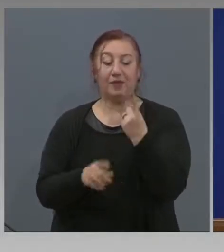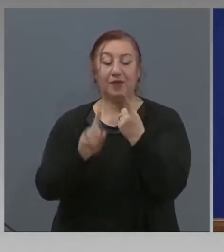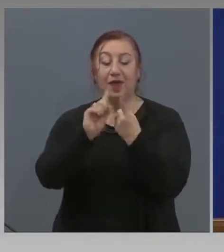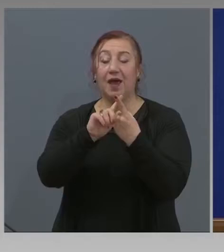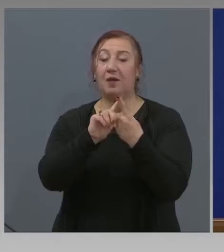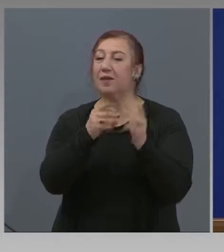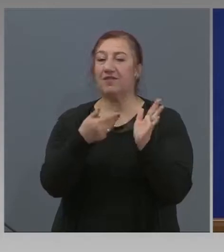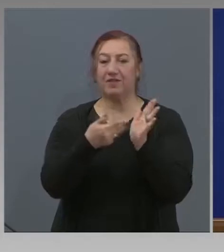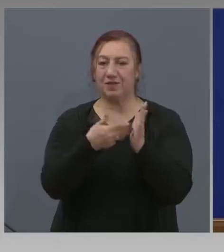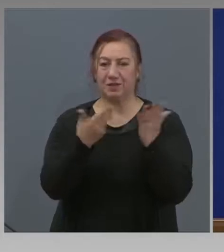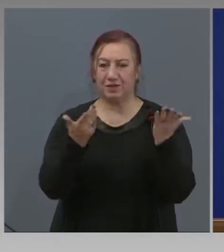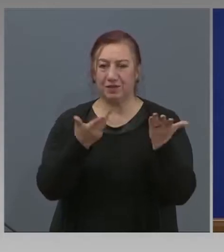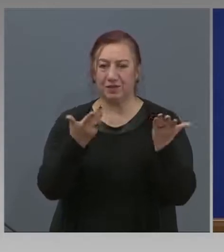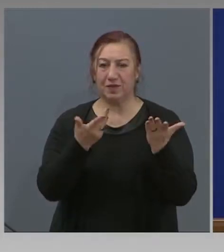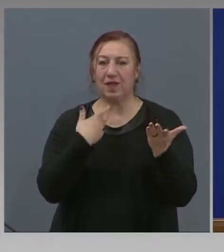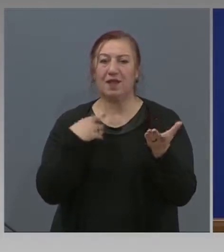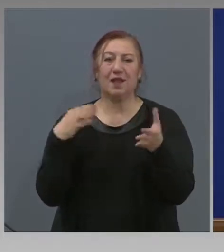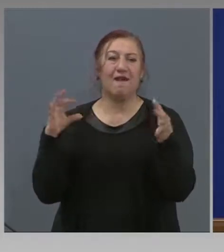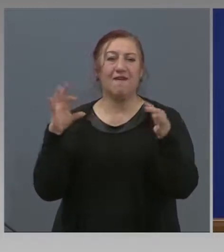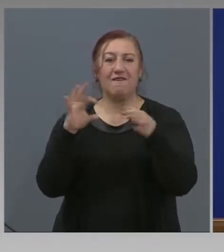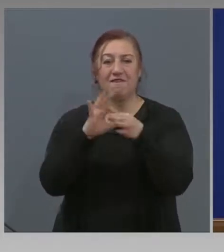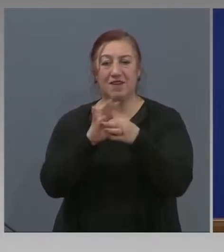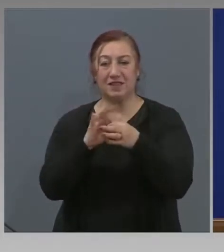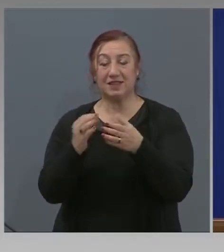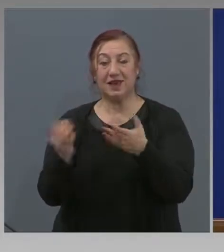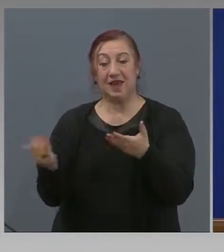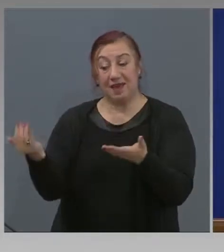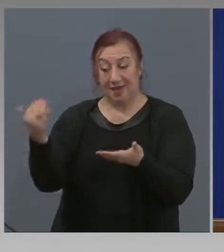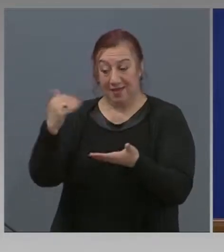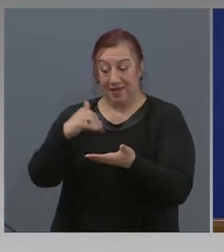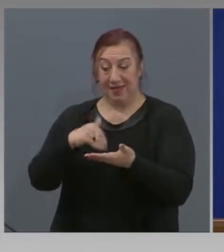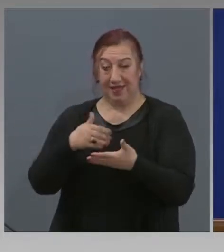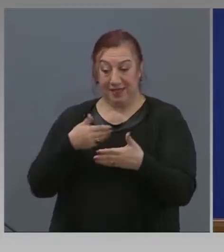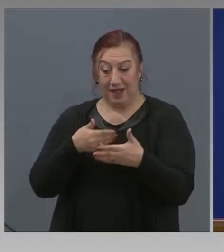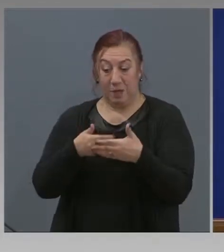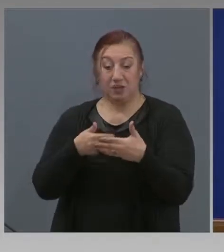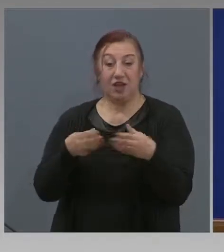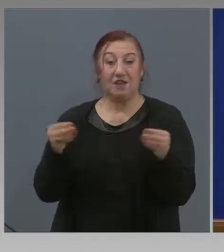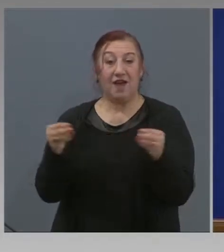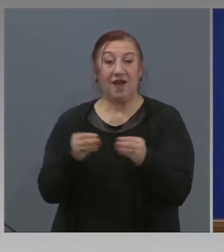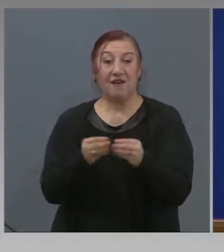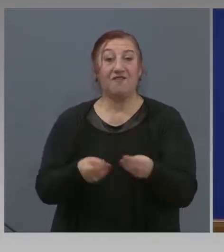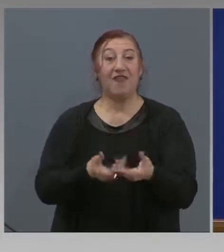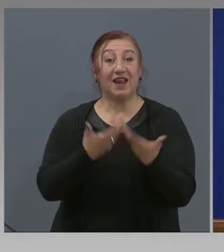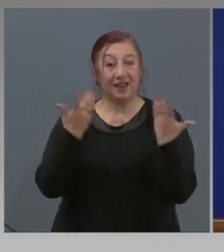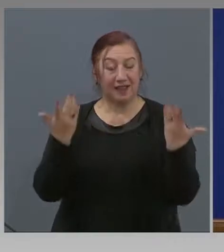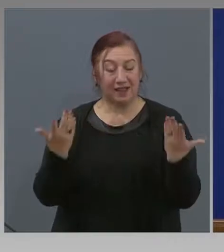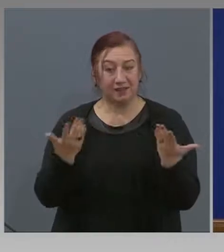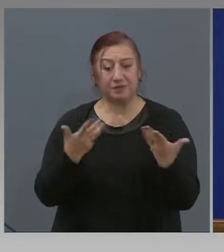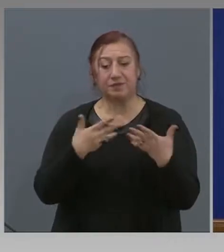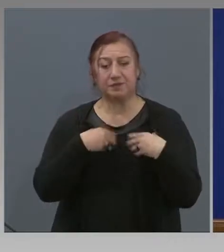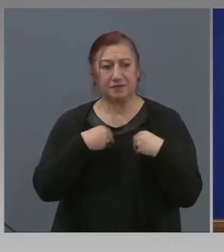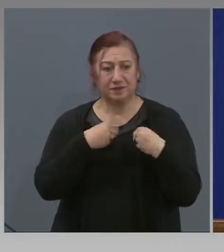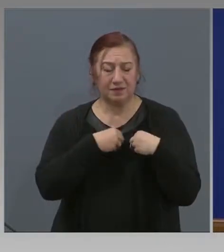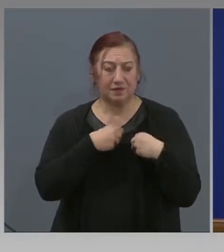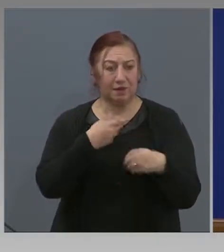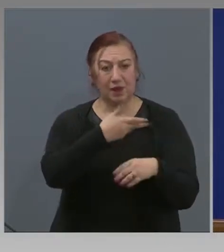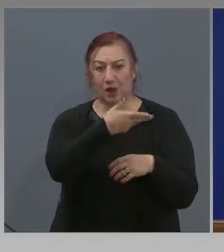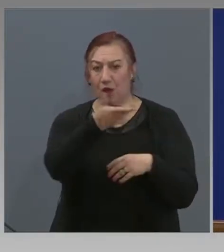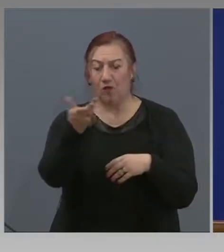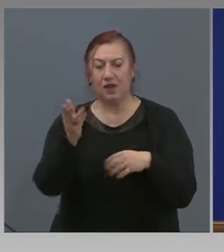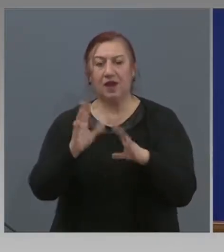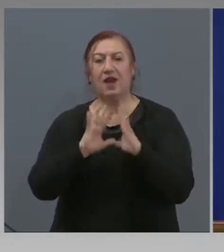от тях, във връзка с идващия Велик ден, искам да уверя всички